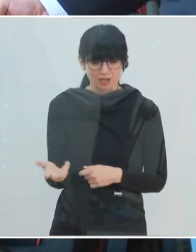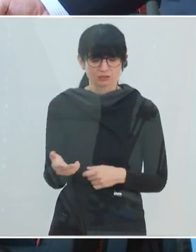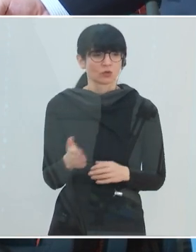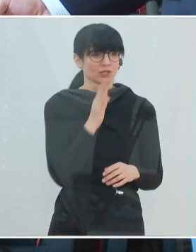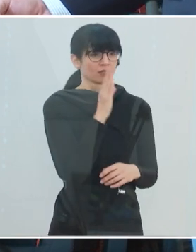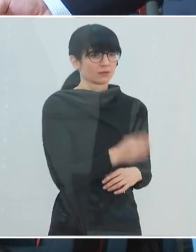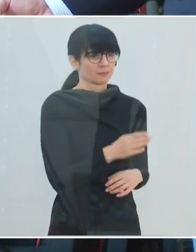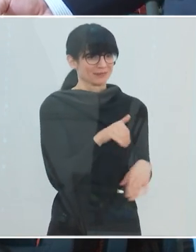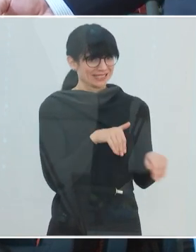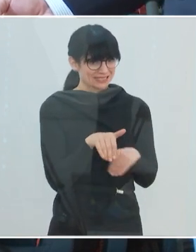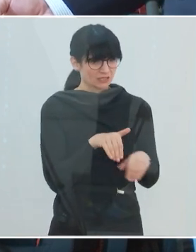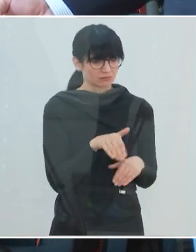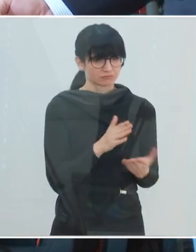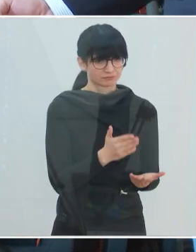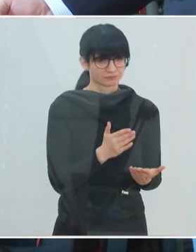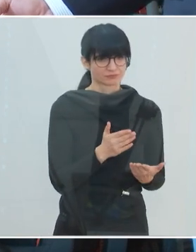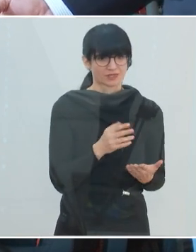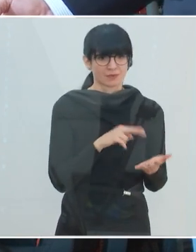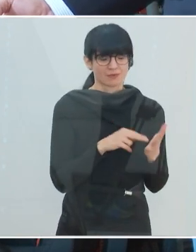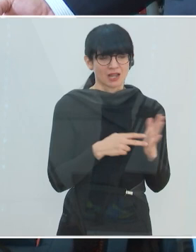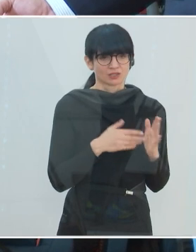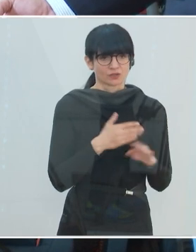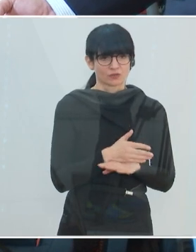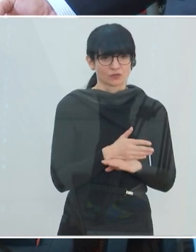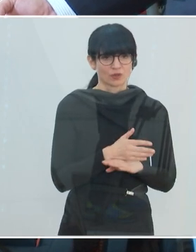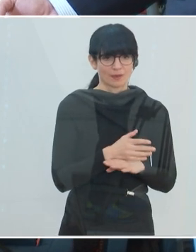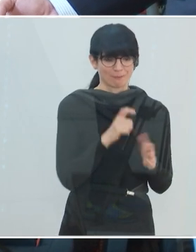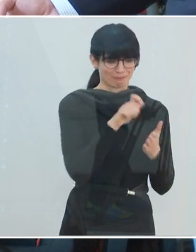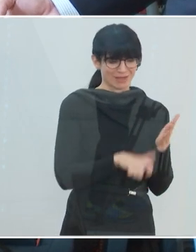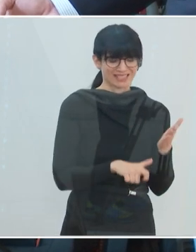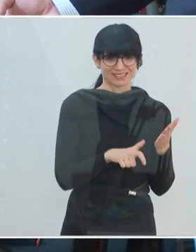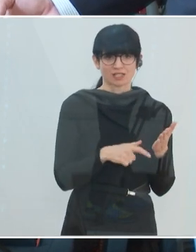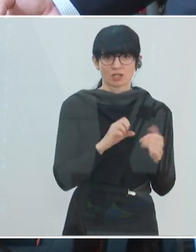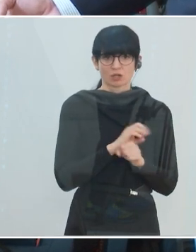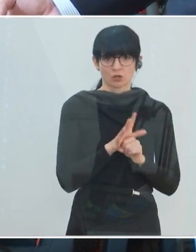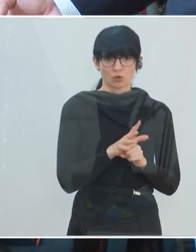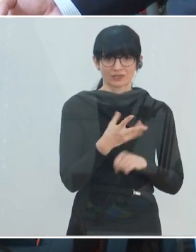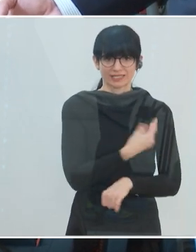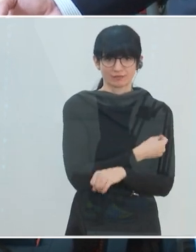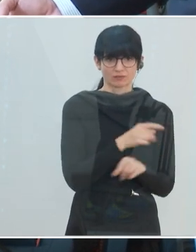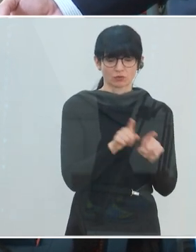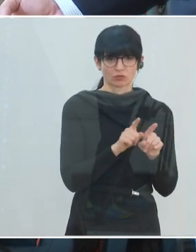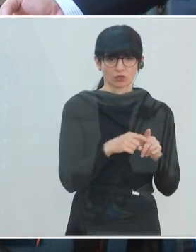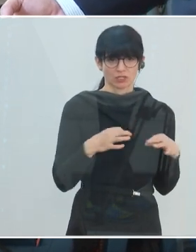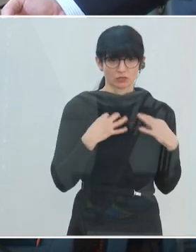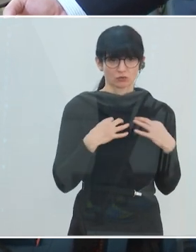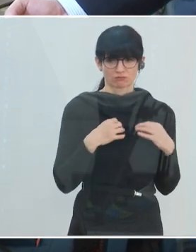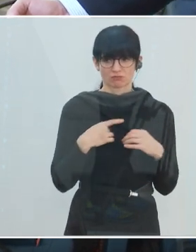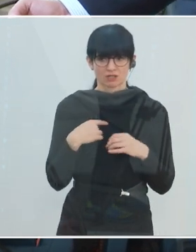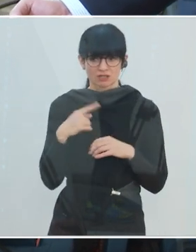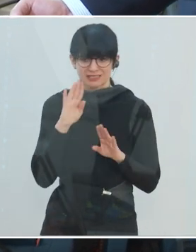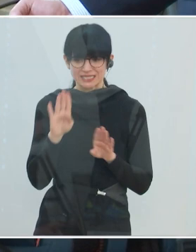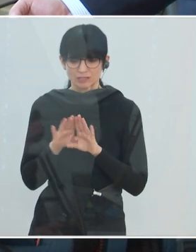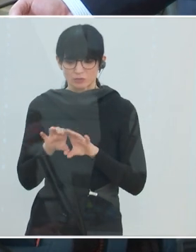Herrn Minister, bei den Plänen für einen Pass für Corona-Geimpfte und Genesene, da gibt es jetzt laut Standard und Corona